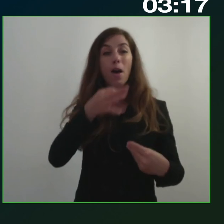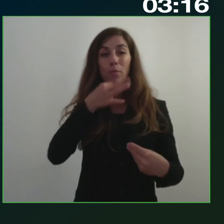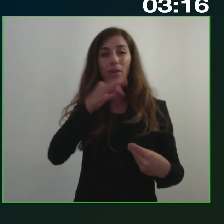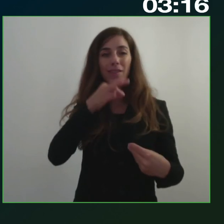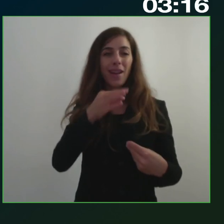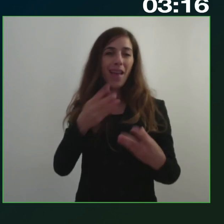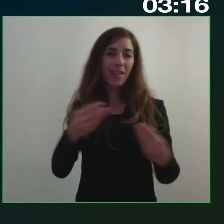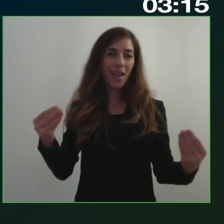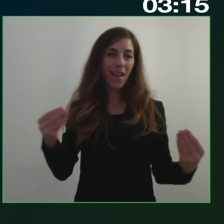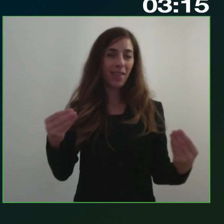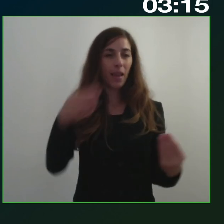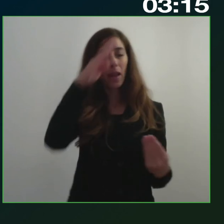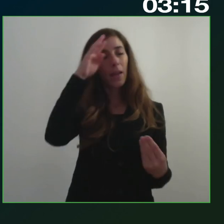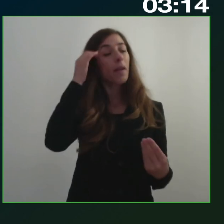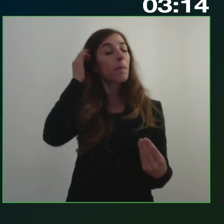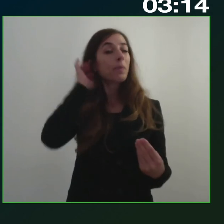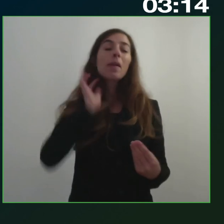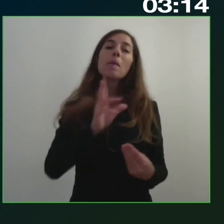le capacità